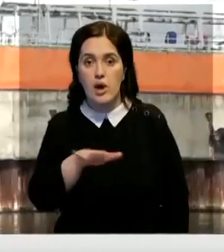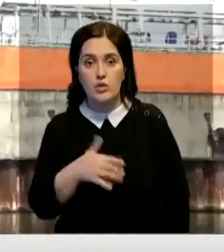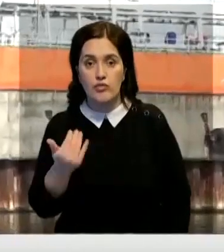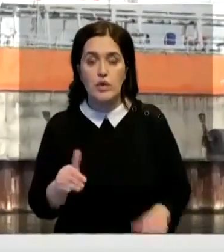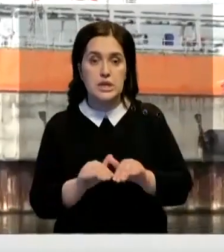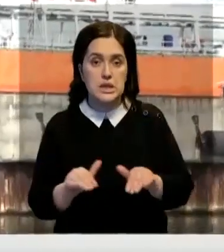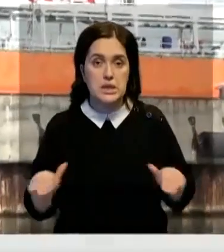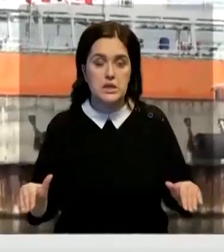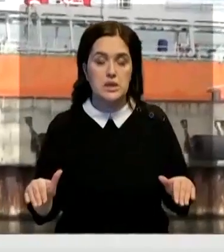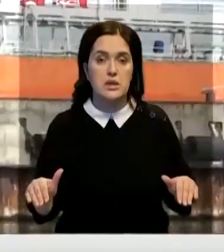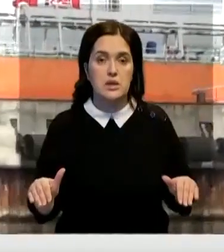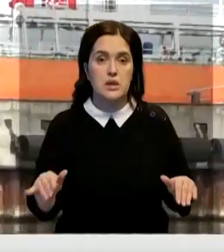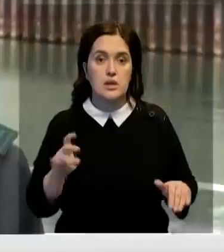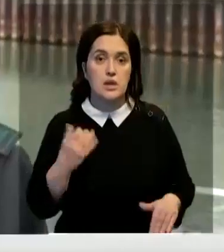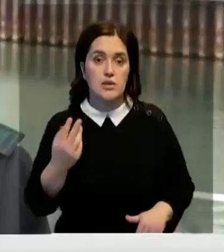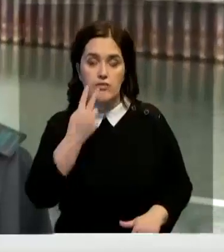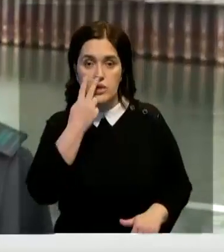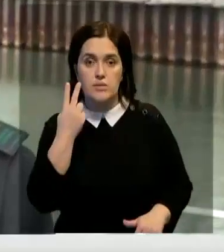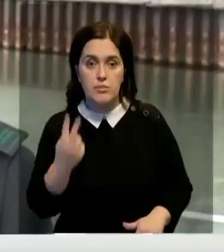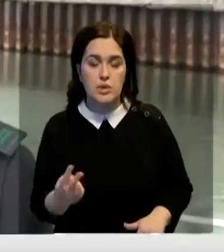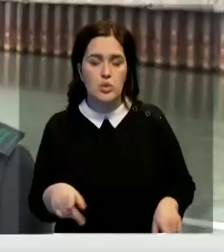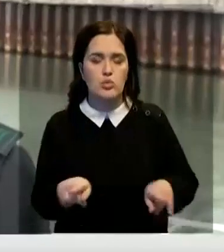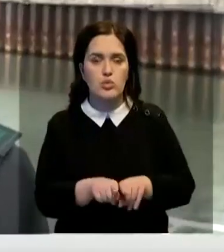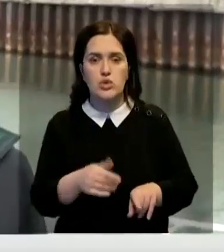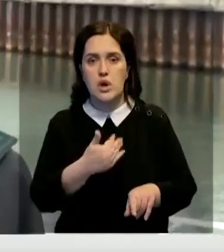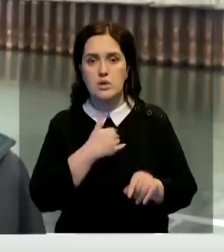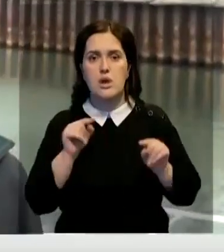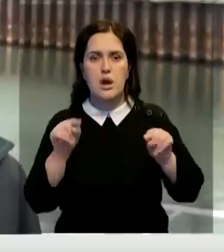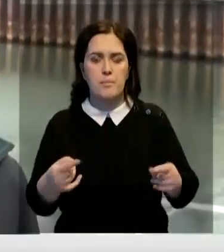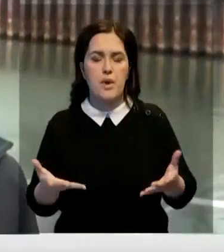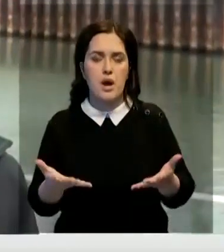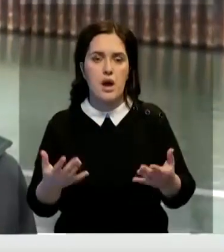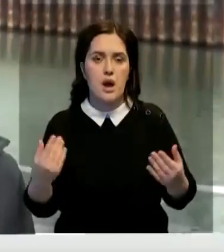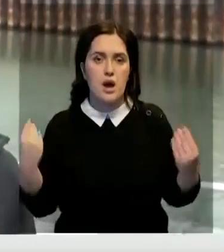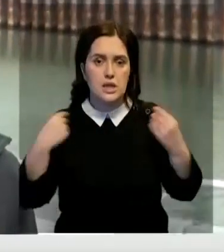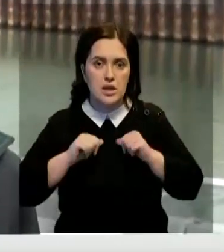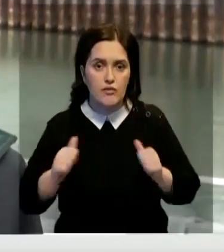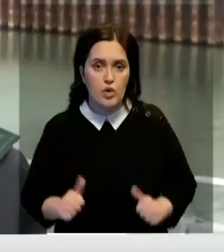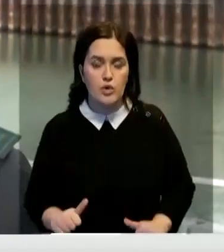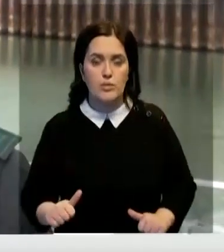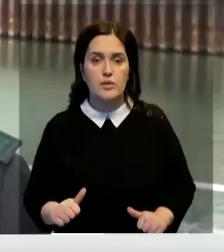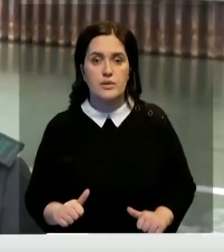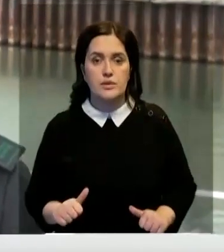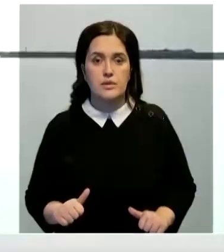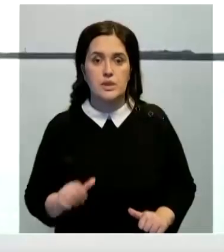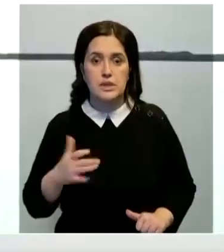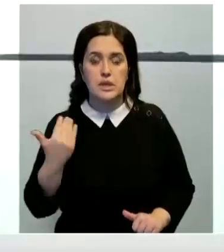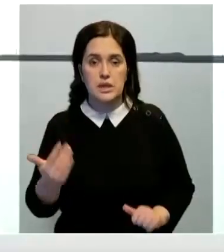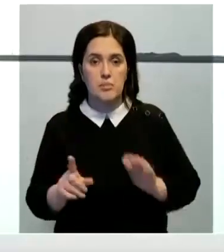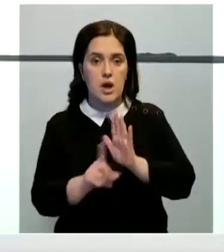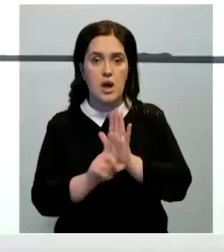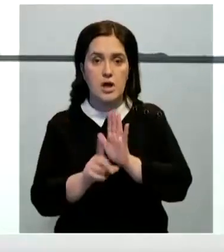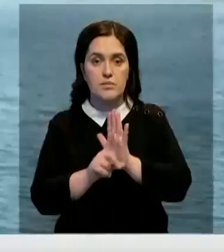дети тоже на него смотрят, хотят тоже стать, одеть форму, стать в строй, с ним ходить.